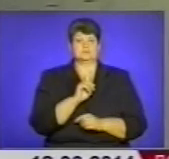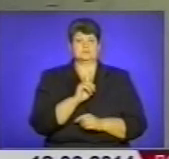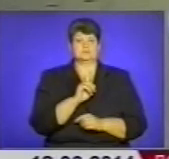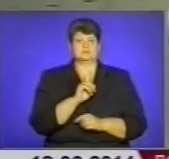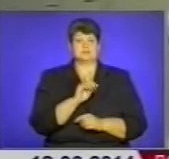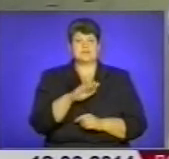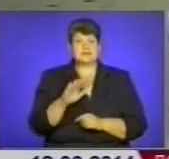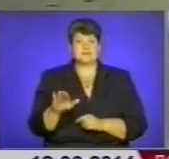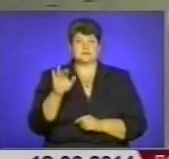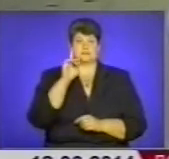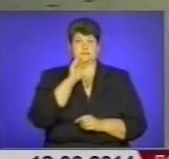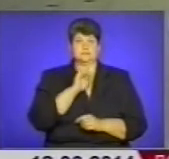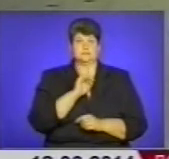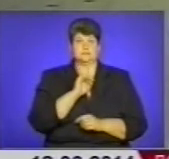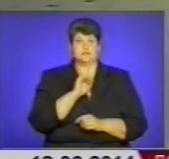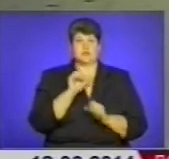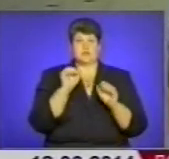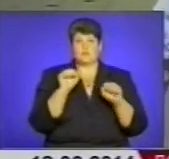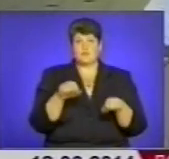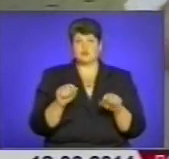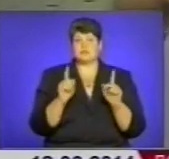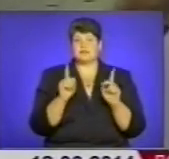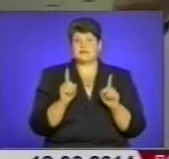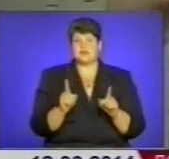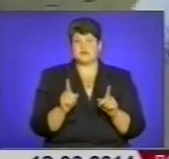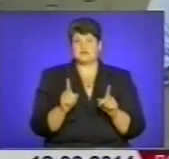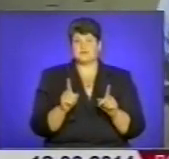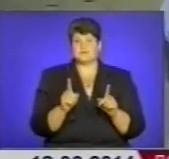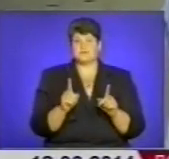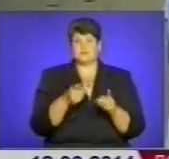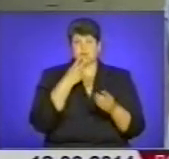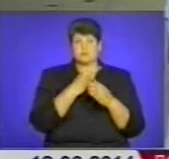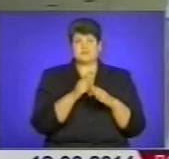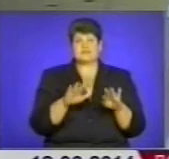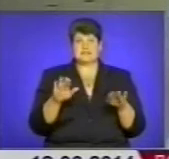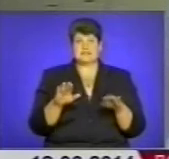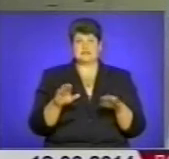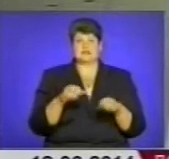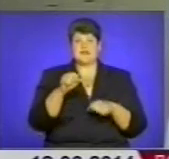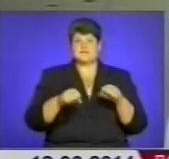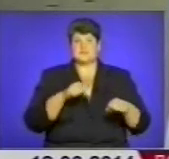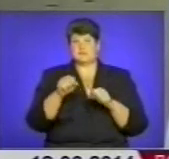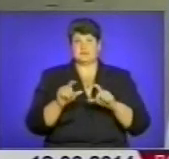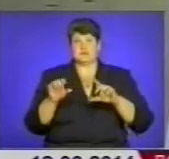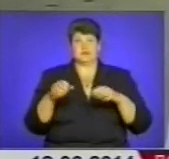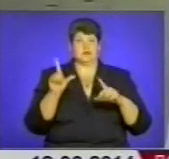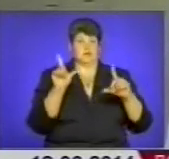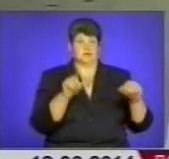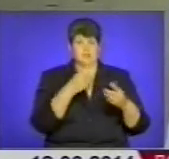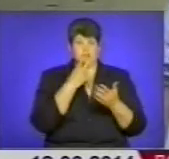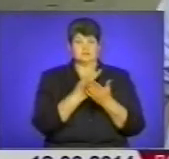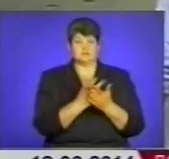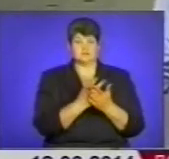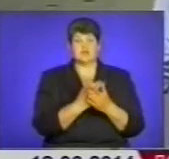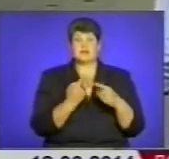дітям. Можна навіть, дивіться, там діти на роверах навіть катаються вже. І